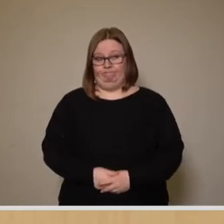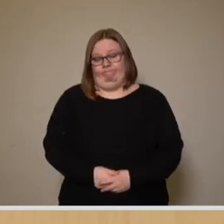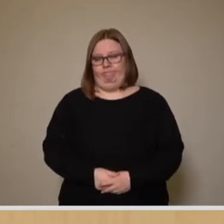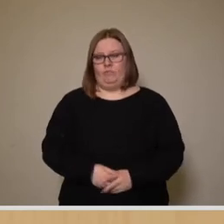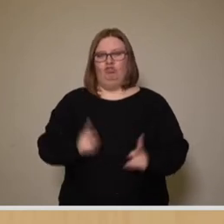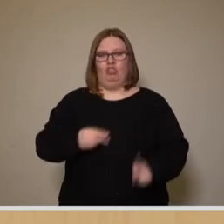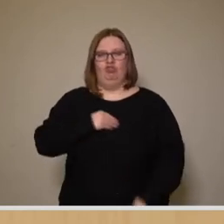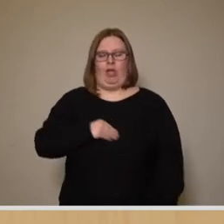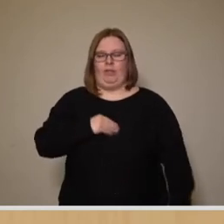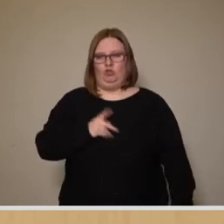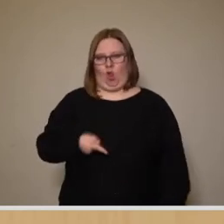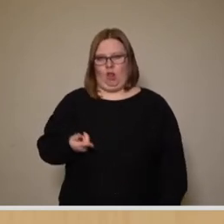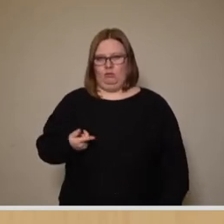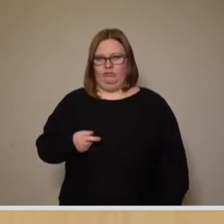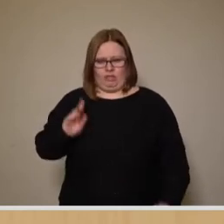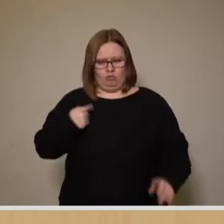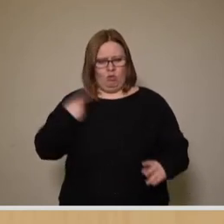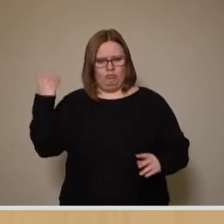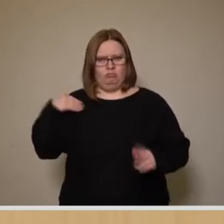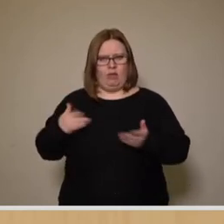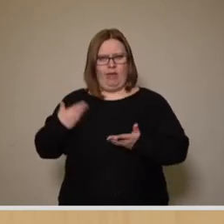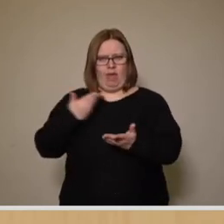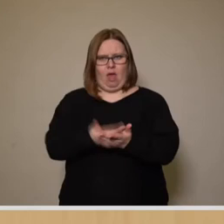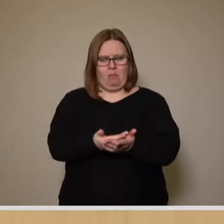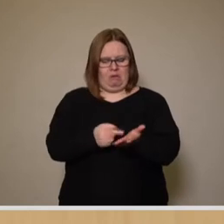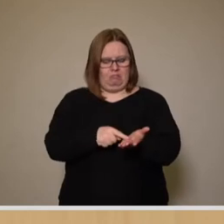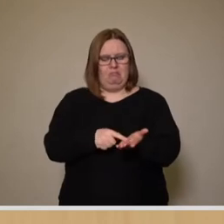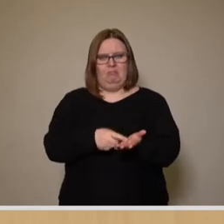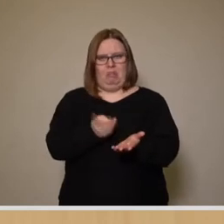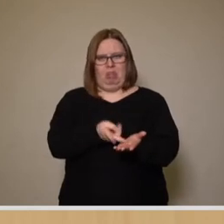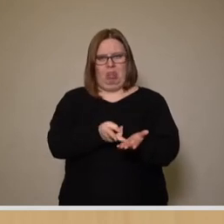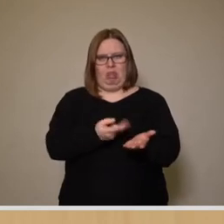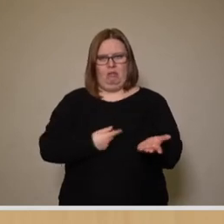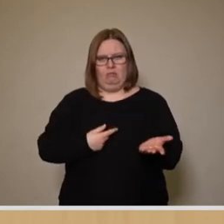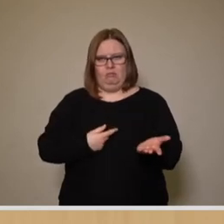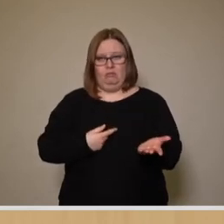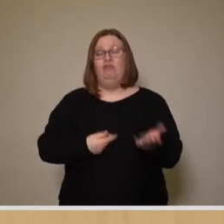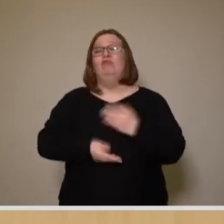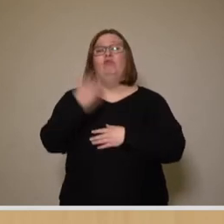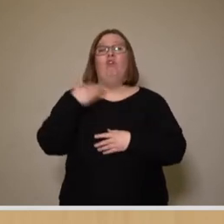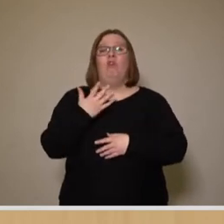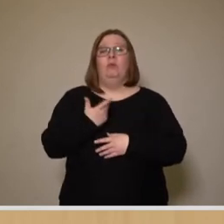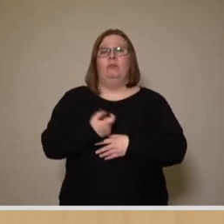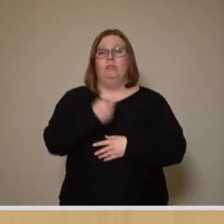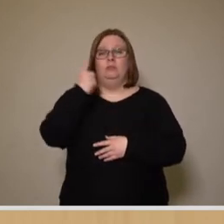weil sie mit ihrem Erbe so schlecht umgegangen ist. Wenn man vor 25 Jahren anders